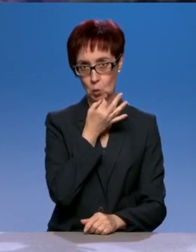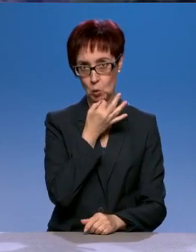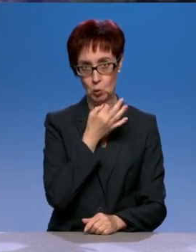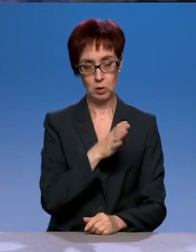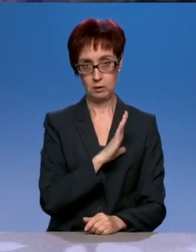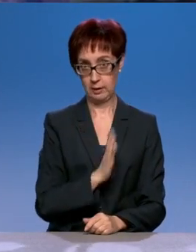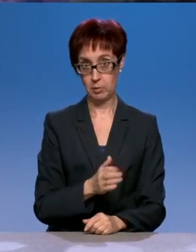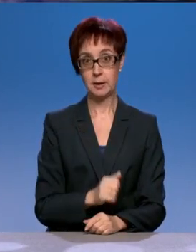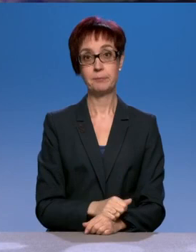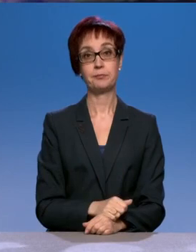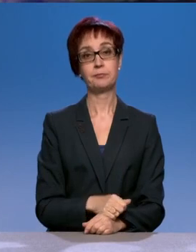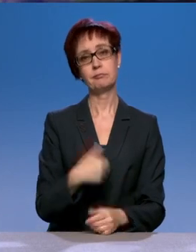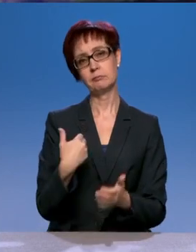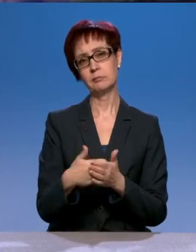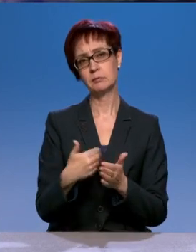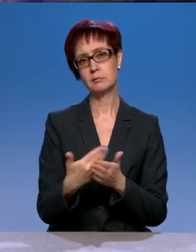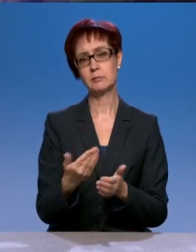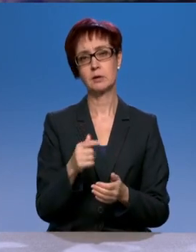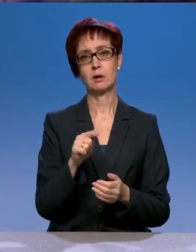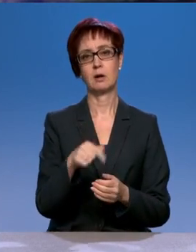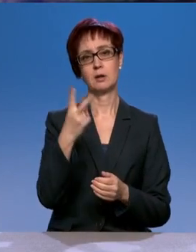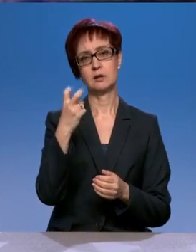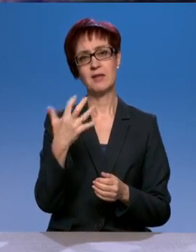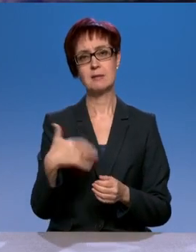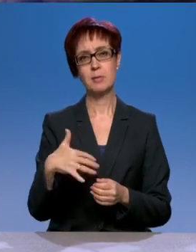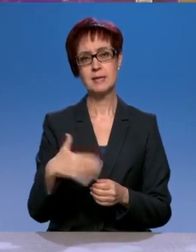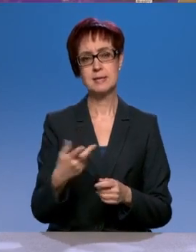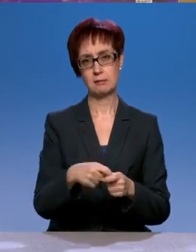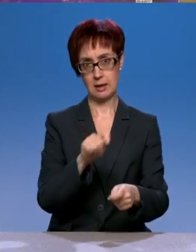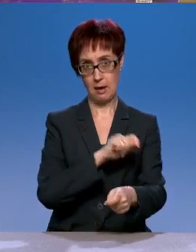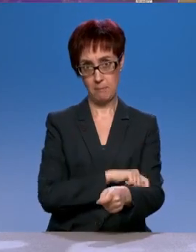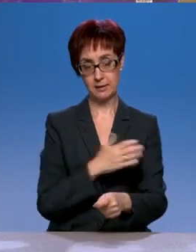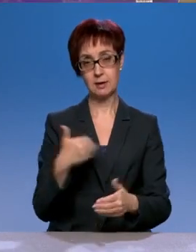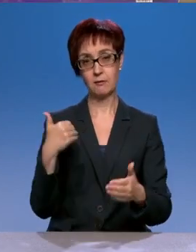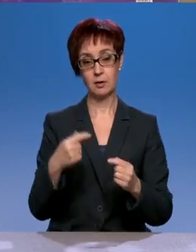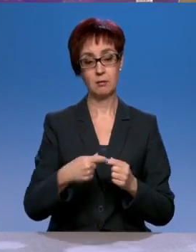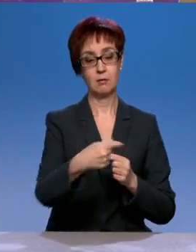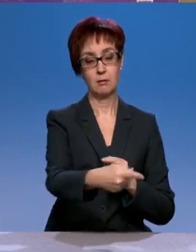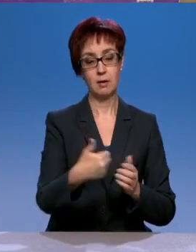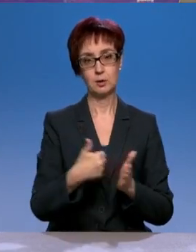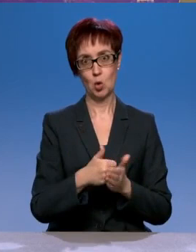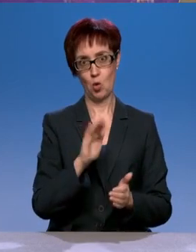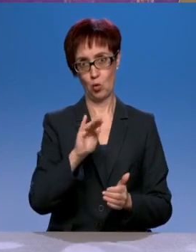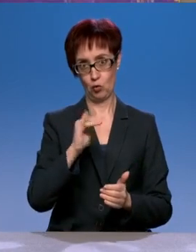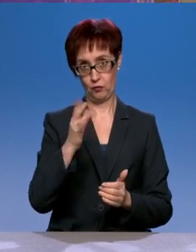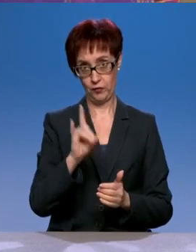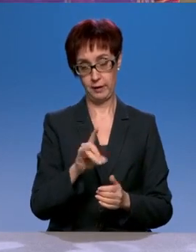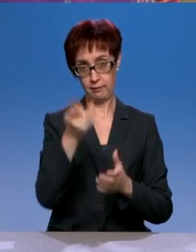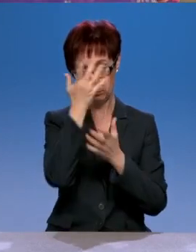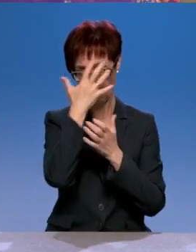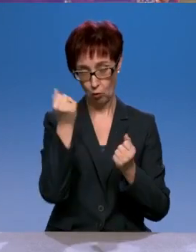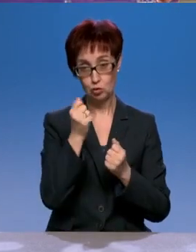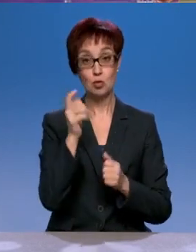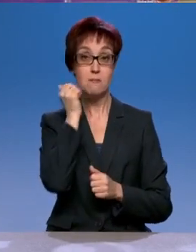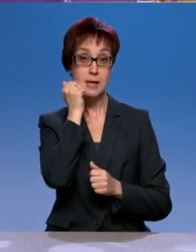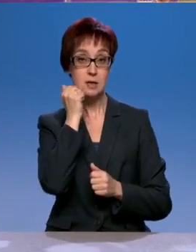Где-то это порядка за 250, что ли, километров до Уфы. Это была ночь по Москве, 2,50 или 2